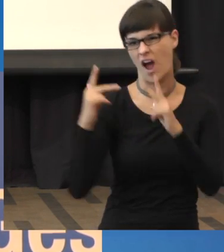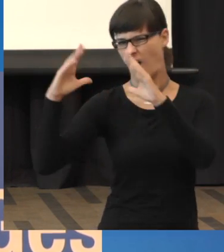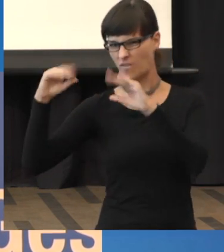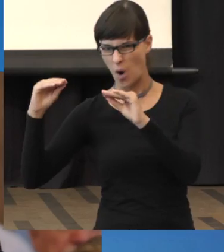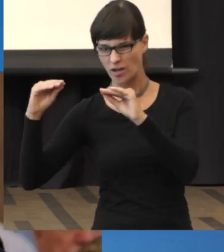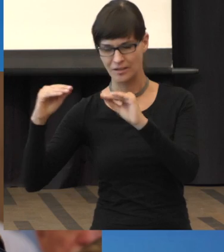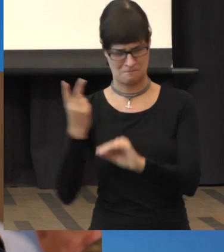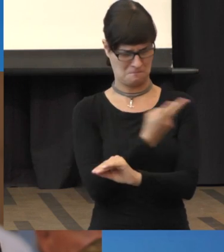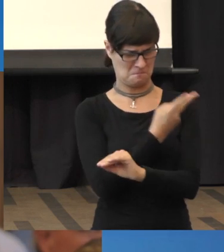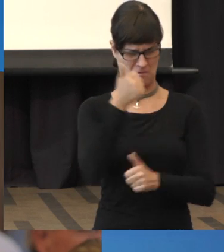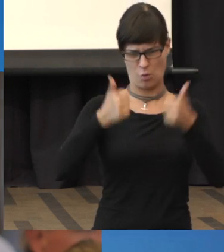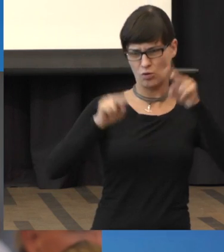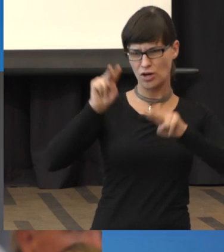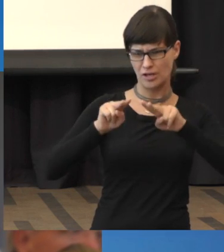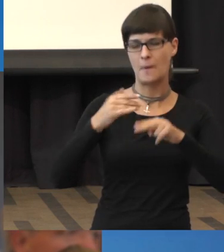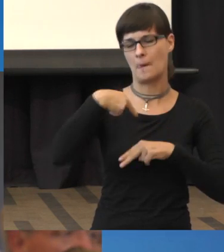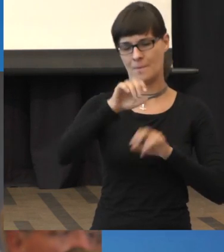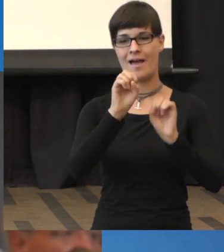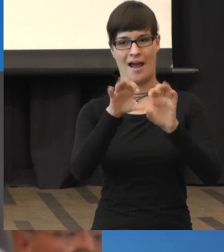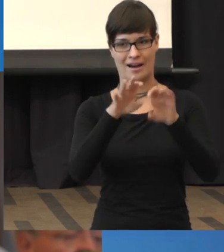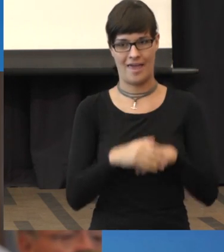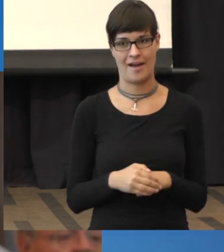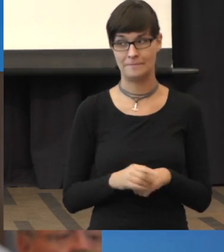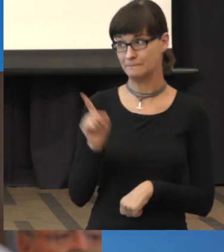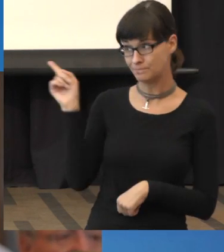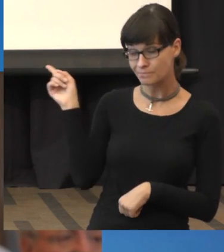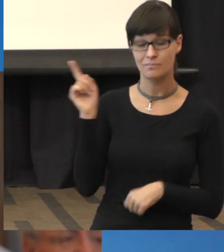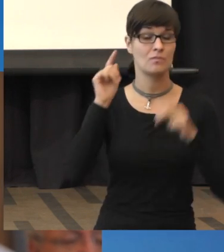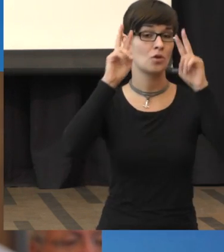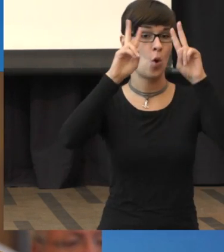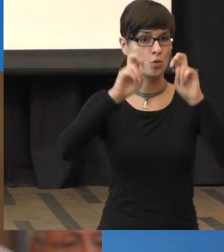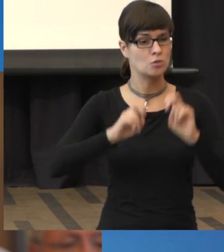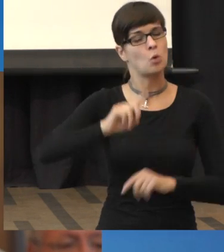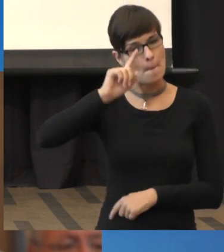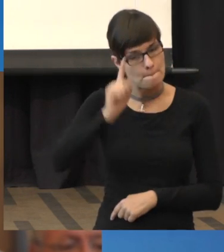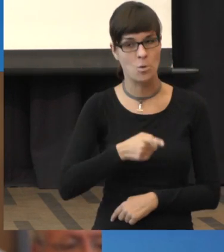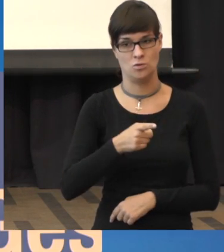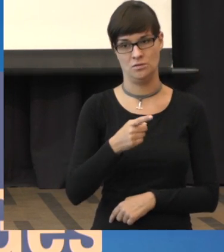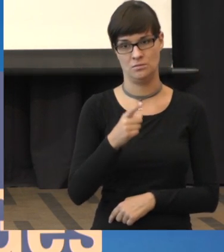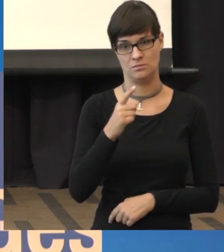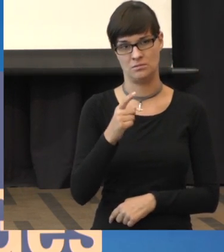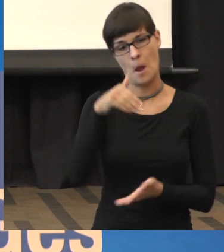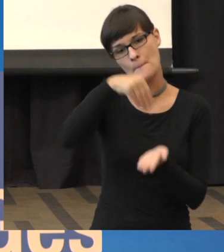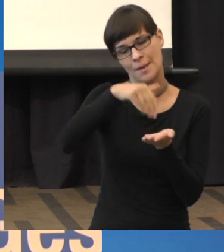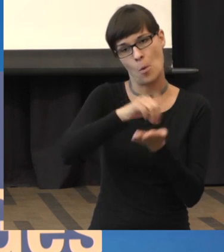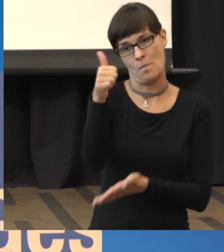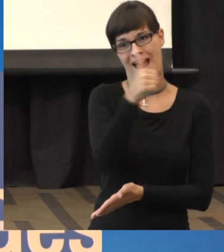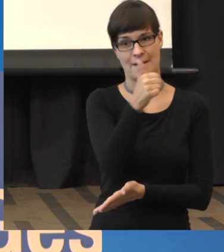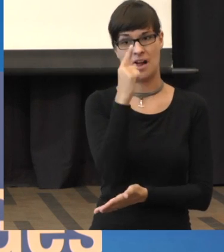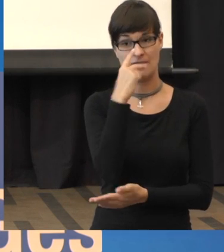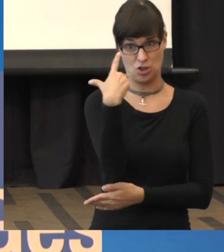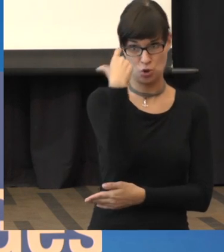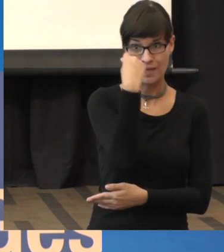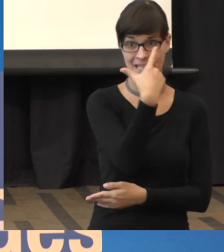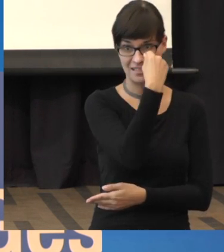Die Fluoreszenz-Angiografie muss auch gemacht werden, zumindest einmal, wenn Sie Spritzentherapie bekommen.